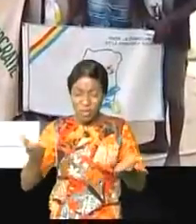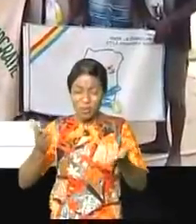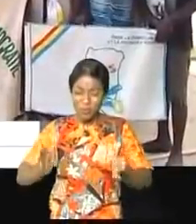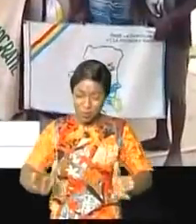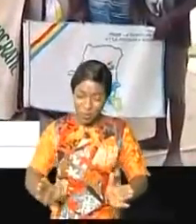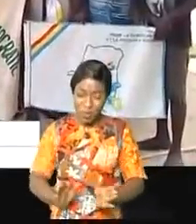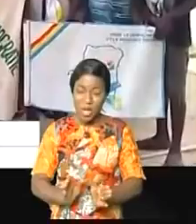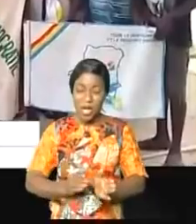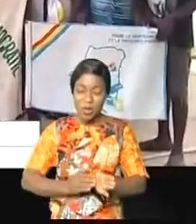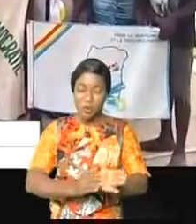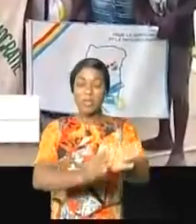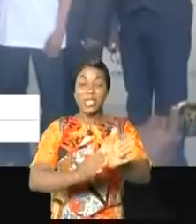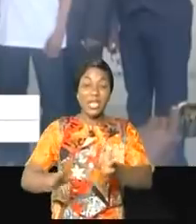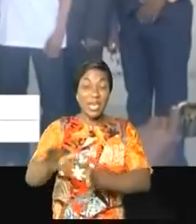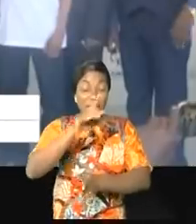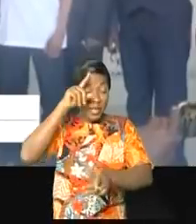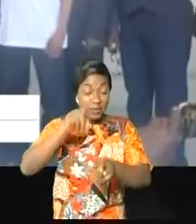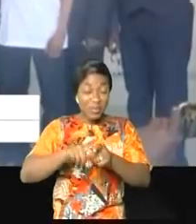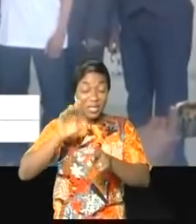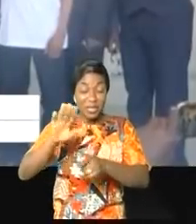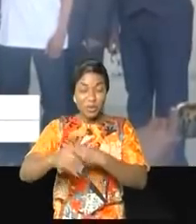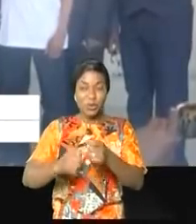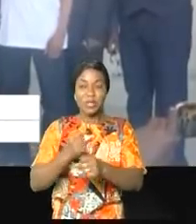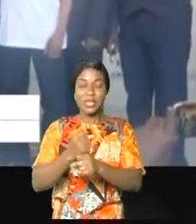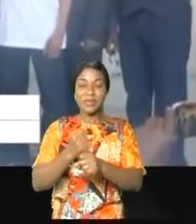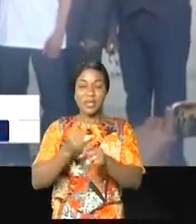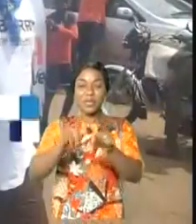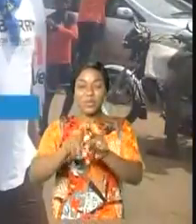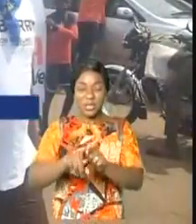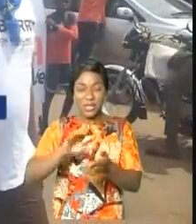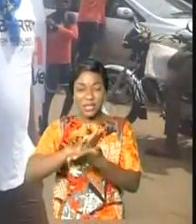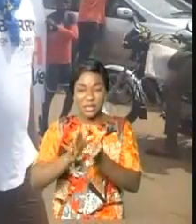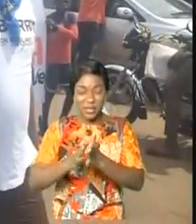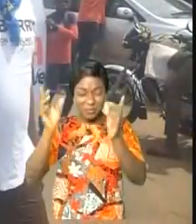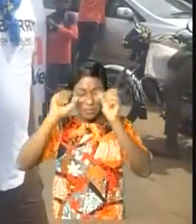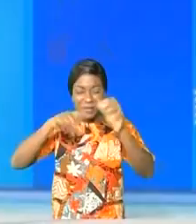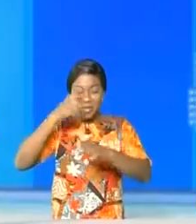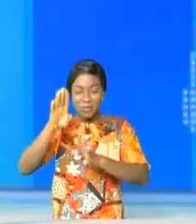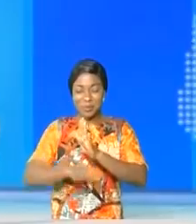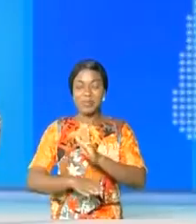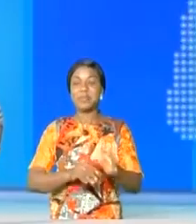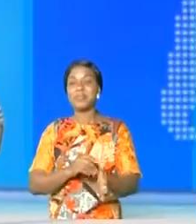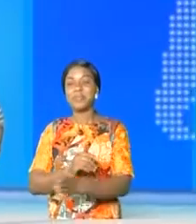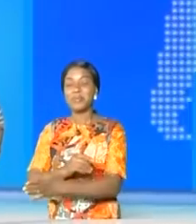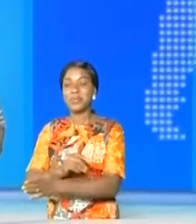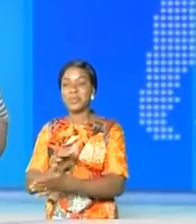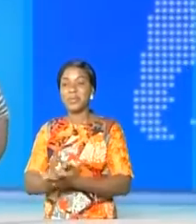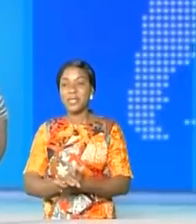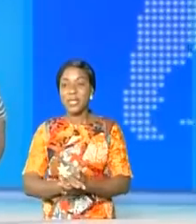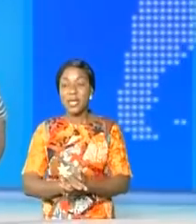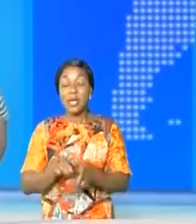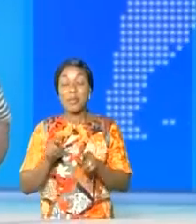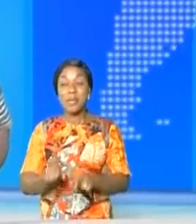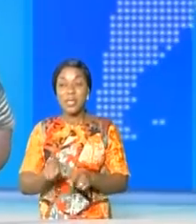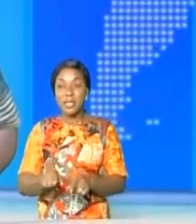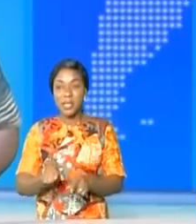frères dans ses nouvelles fonctions afin de marquer son passage à la tête de cette grande institution du pays. Page noire à présent,